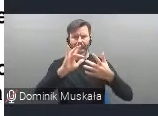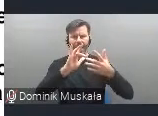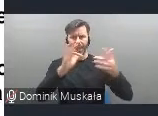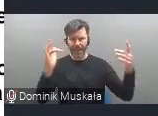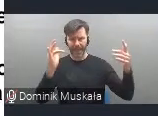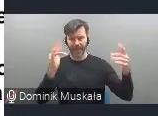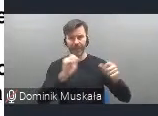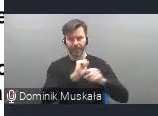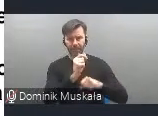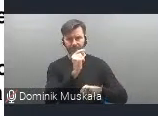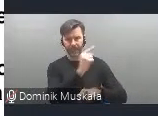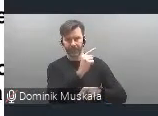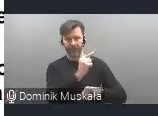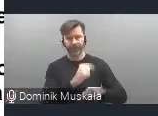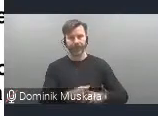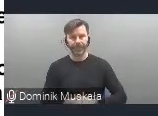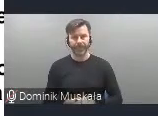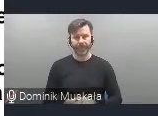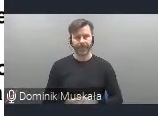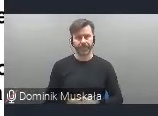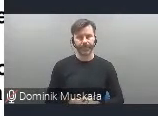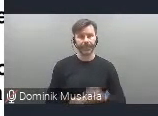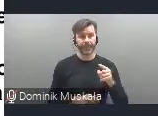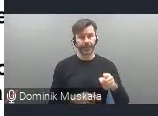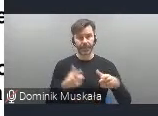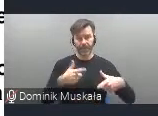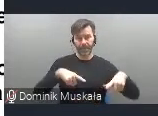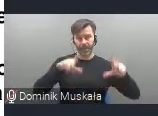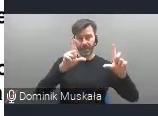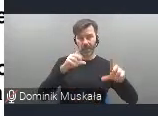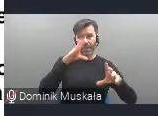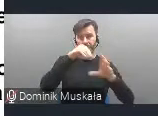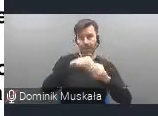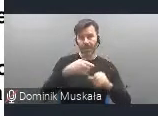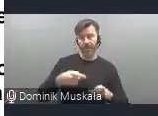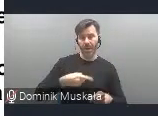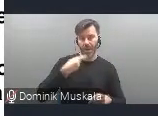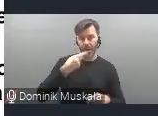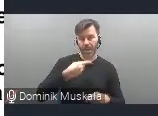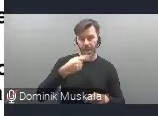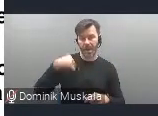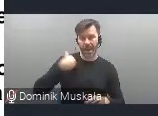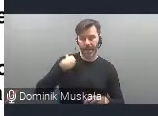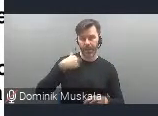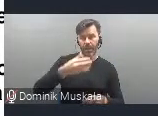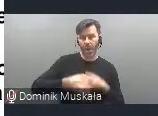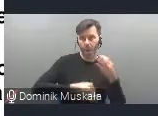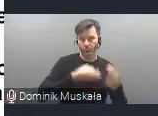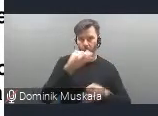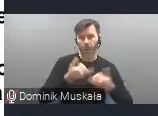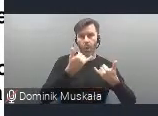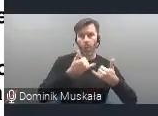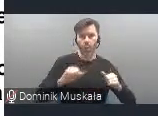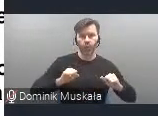do tych seminariów, gdzie będą przedstawione różne właśnie działania,